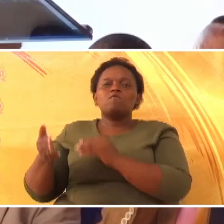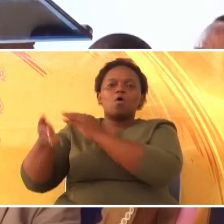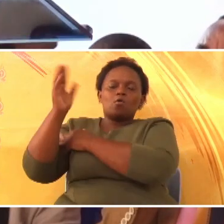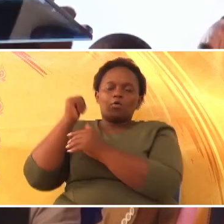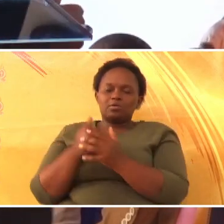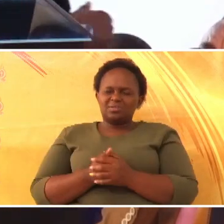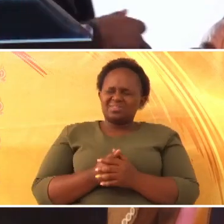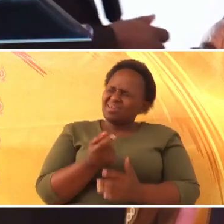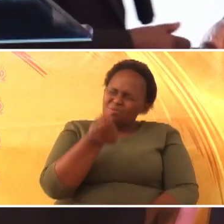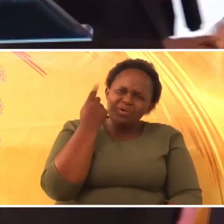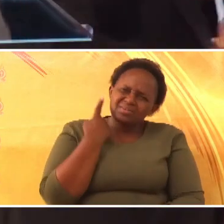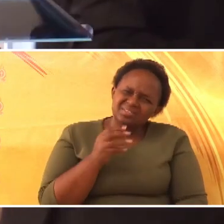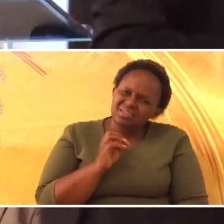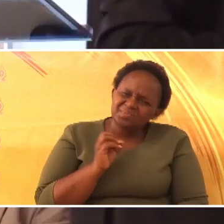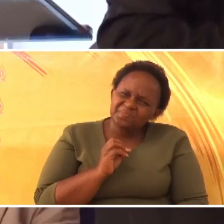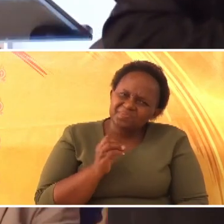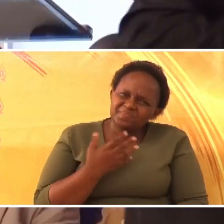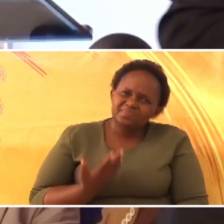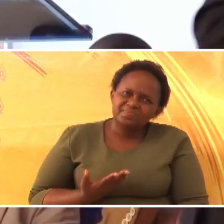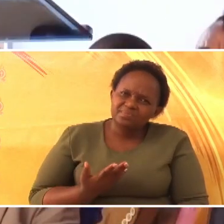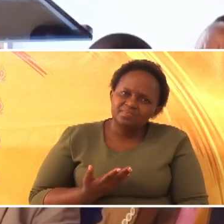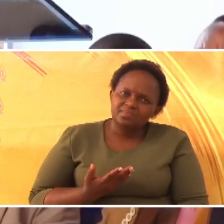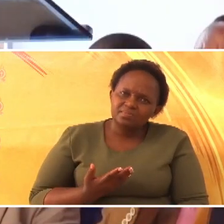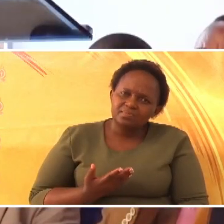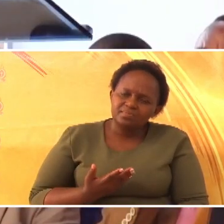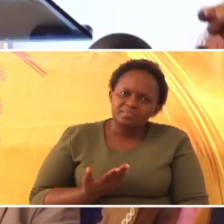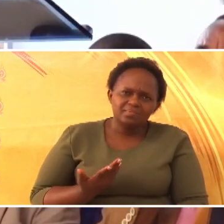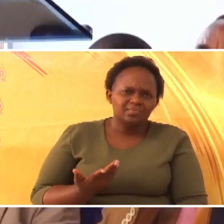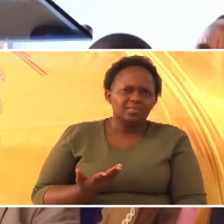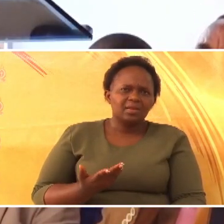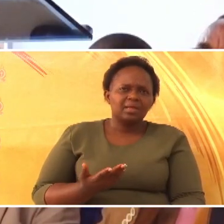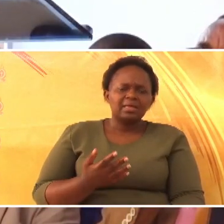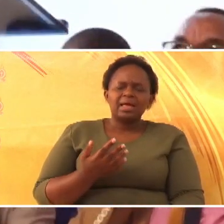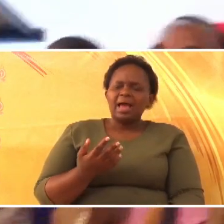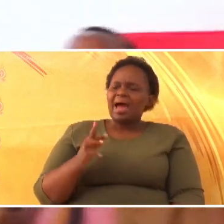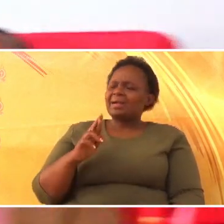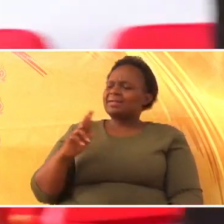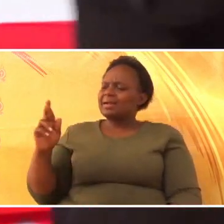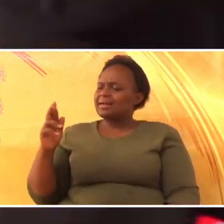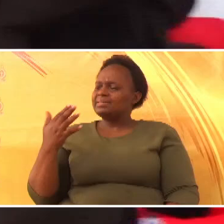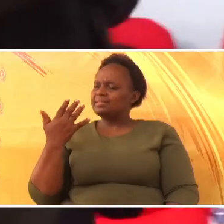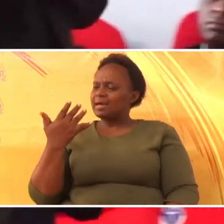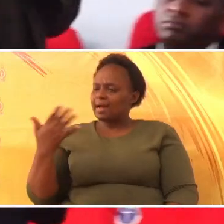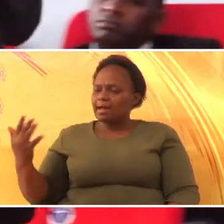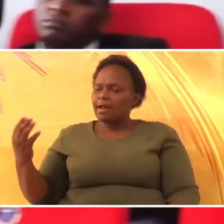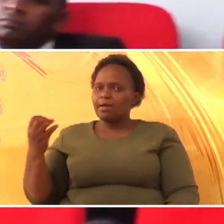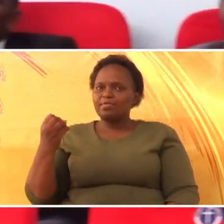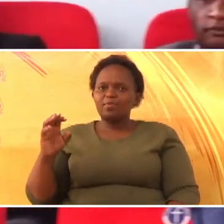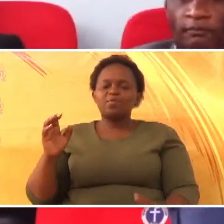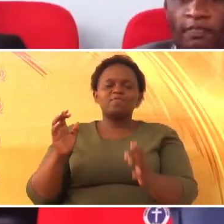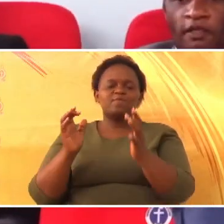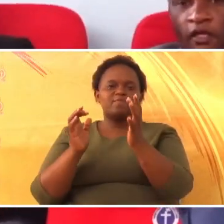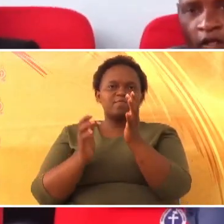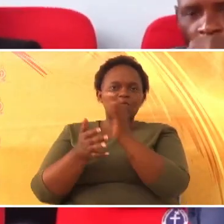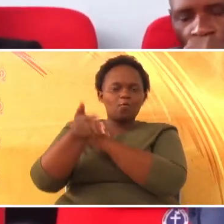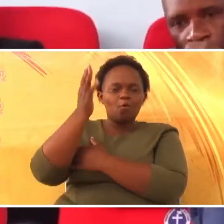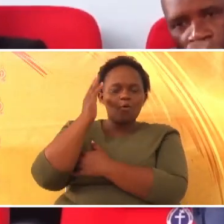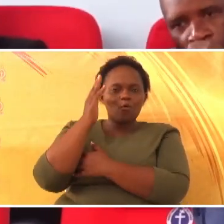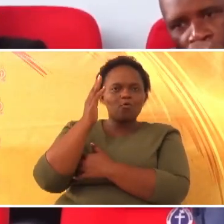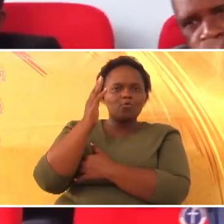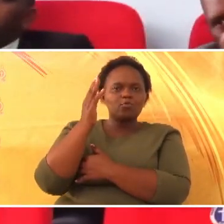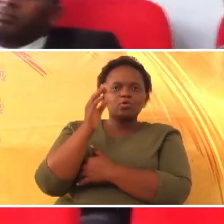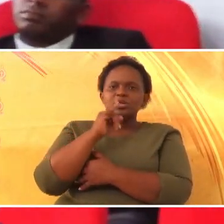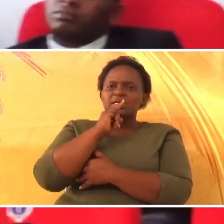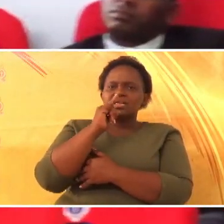Niki inyewe, mutara iguwawe, adena iguwawe. Adeguwa kwenye kuwaleo kuangai. Nehojeswe kakatea. Na